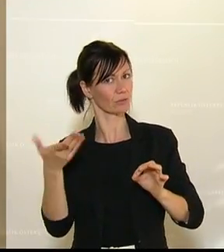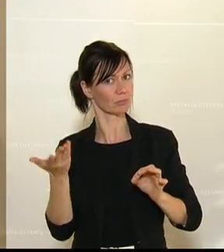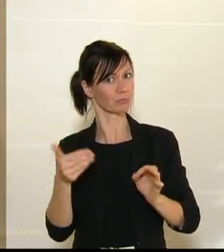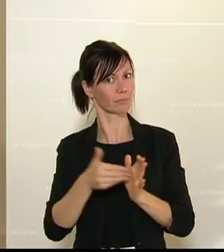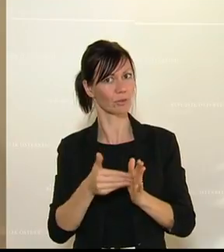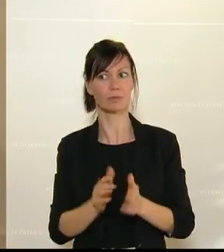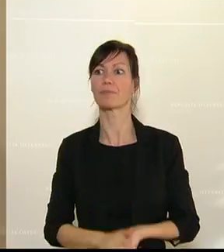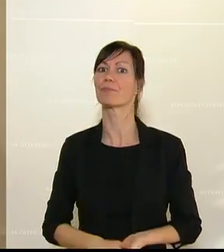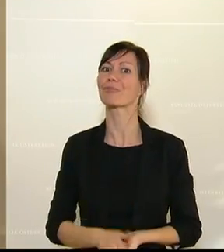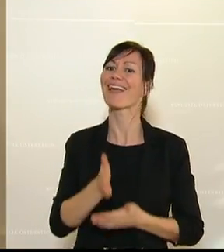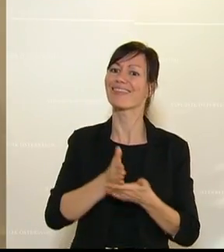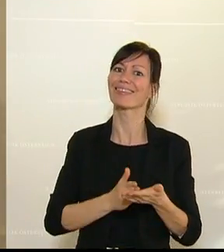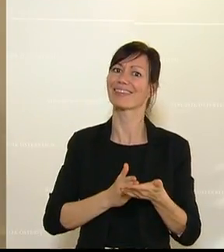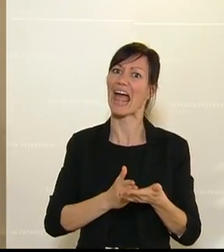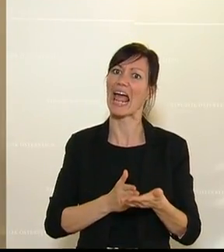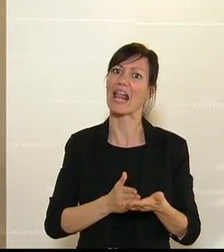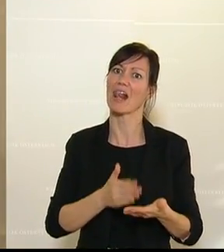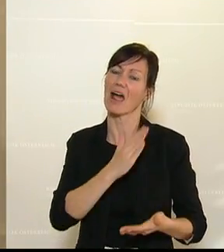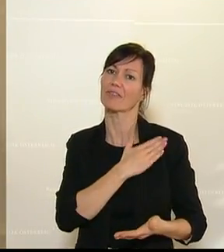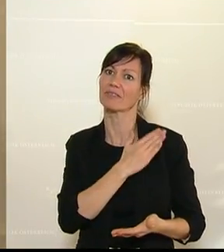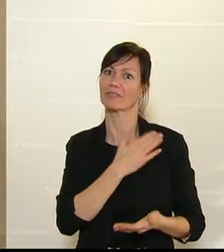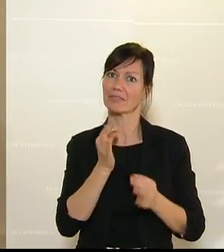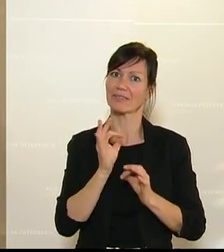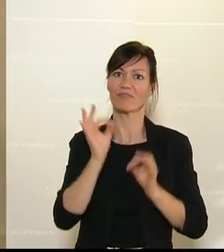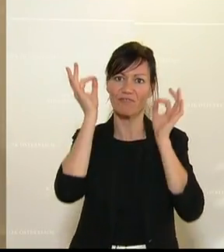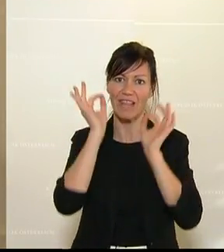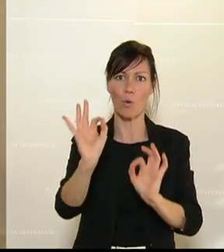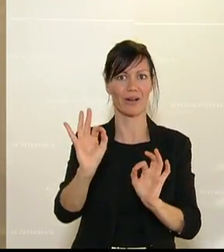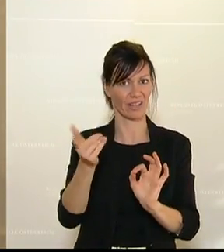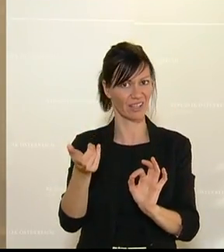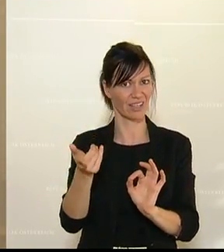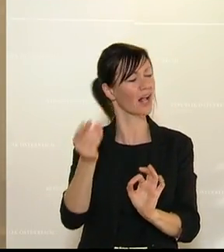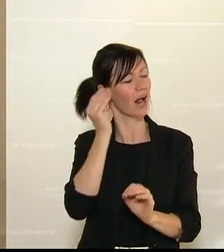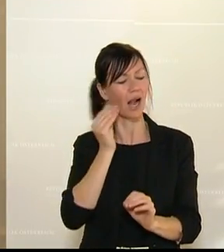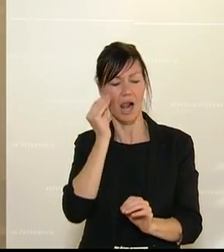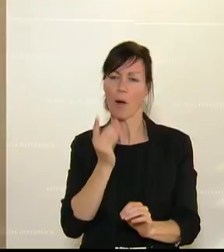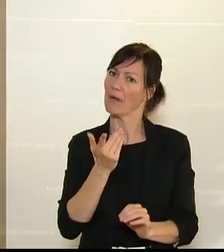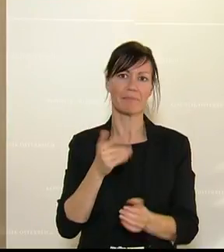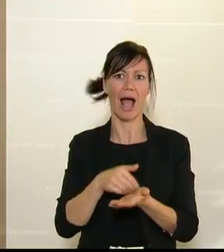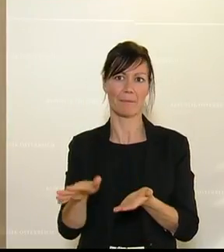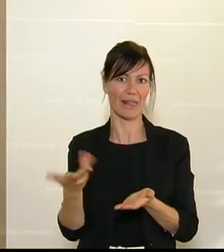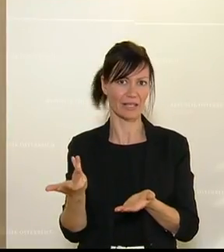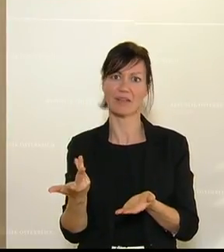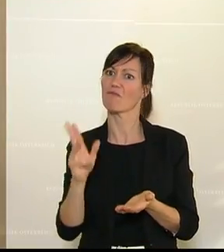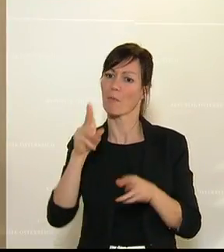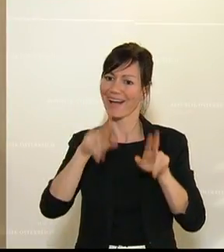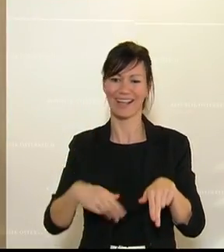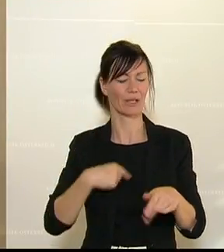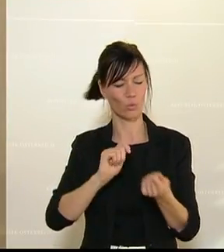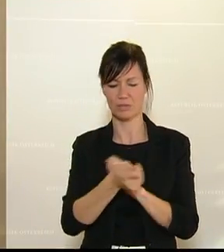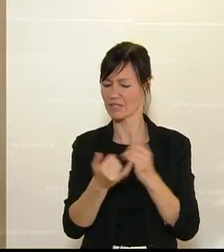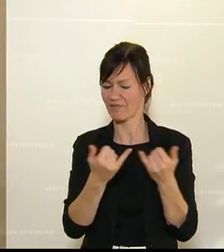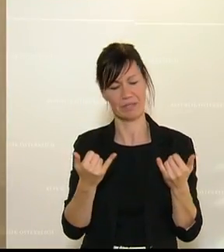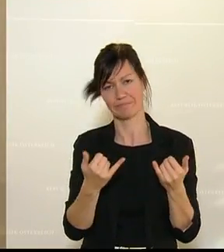angemerkt von uns, lehnen wir entschieden ab. Wir glauben auch, dass das rechtlich schwierig umzusetzen ist. Für mehr kommt der